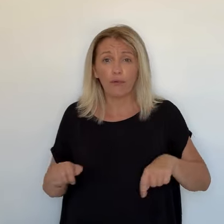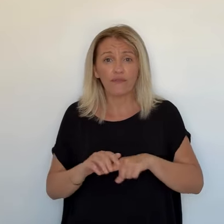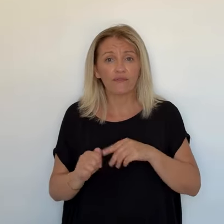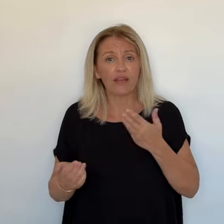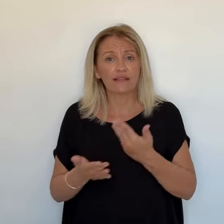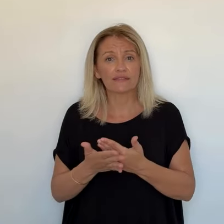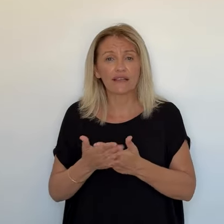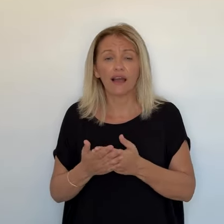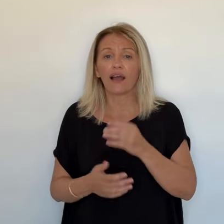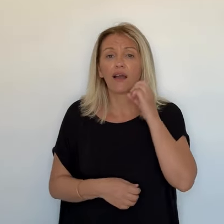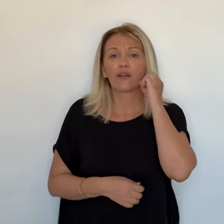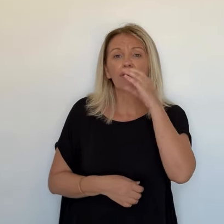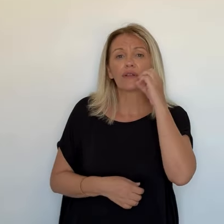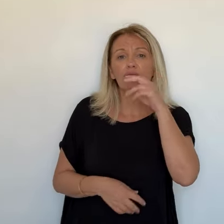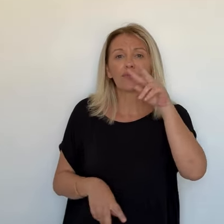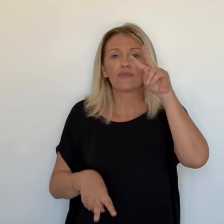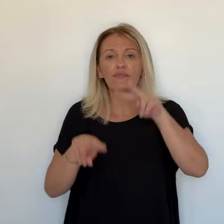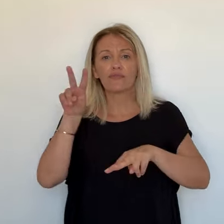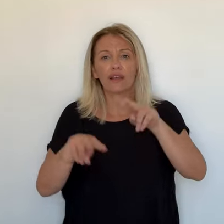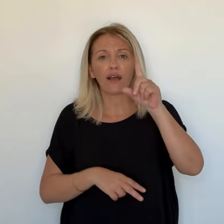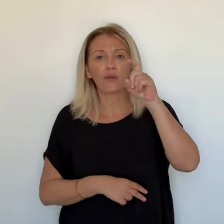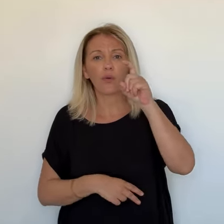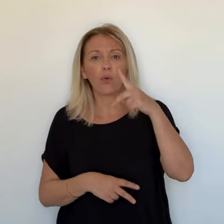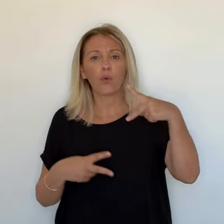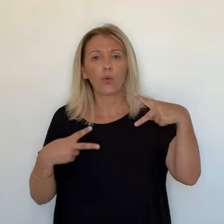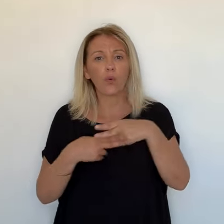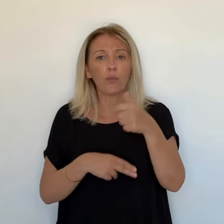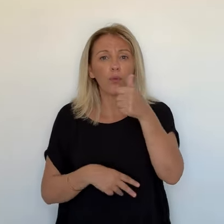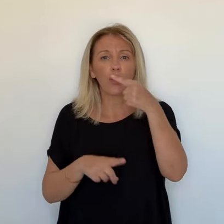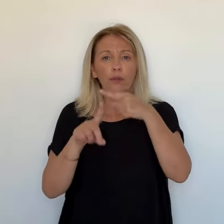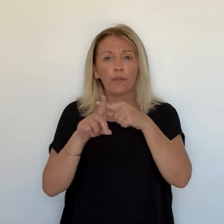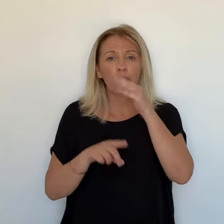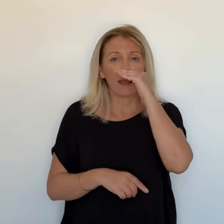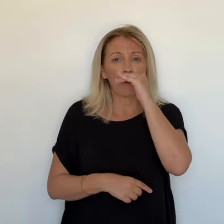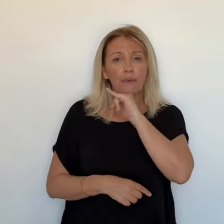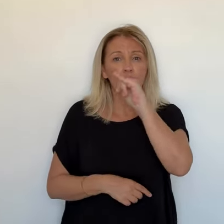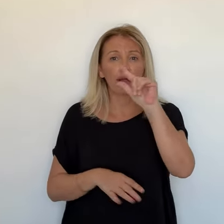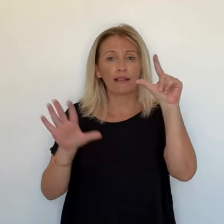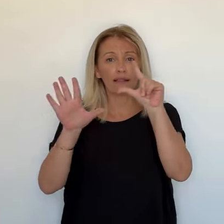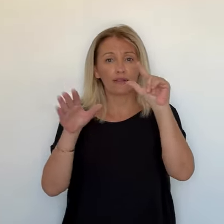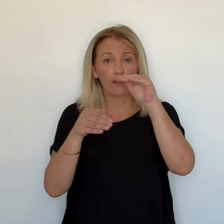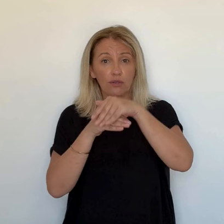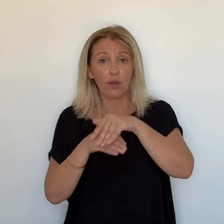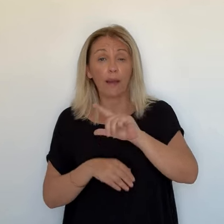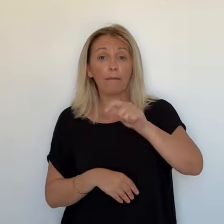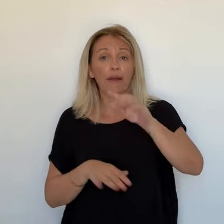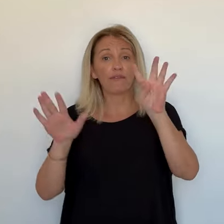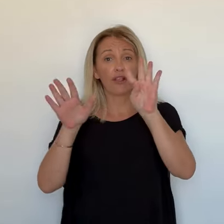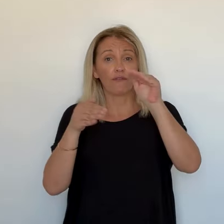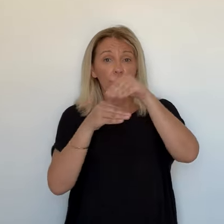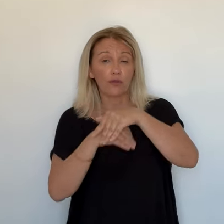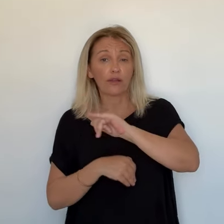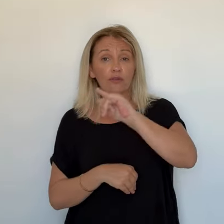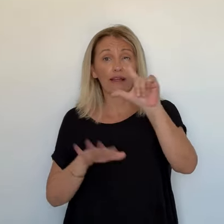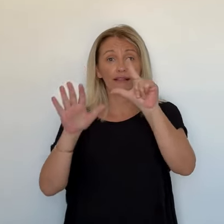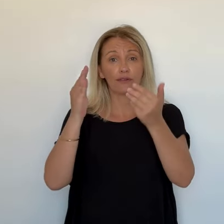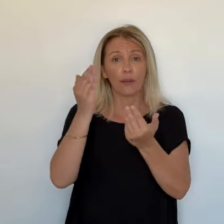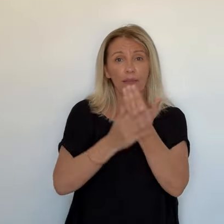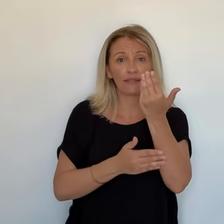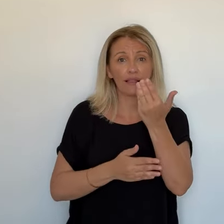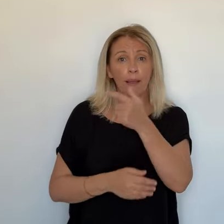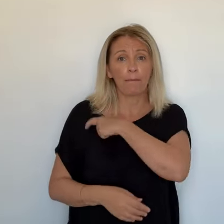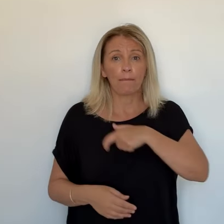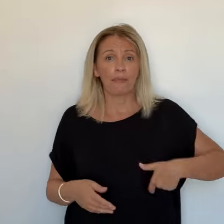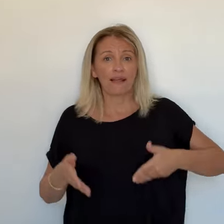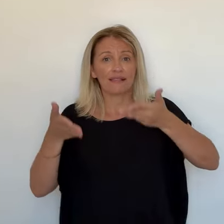Et puis je me l'envoie saoule. Je voyais un petit peu le charme que ça peut avoir. Tous les jours dans le village, l'eau est coupée de